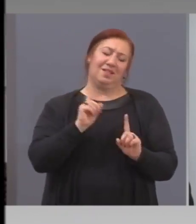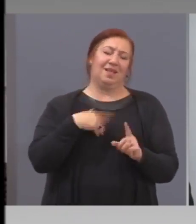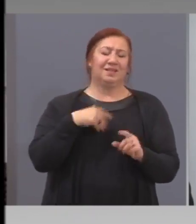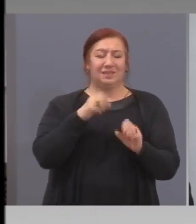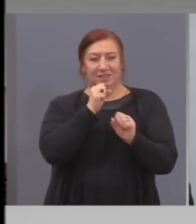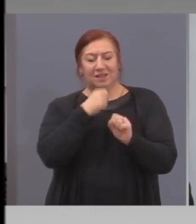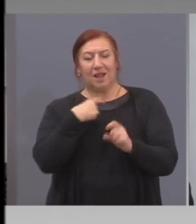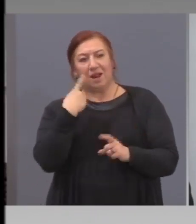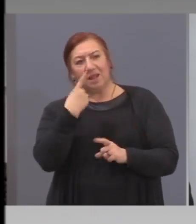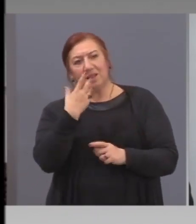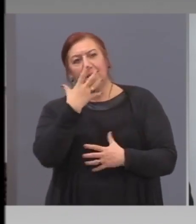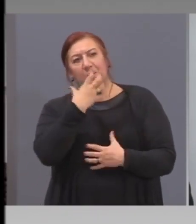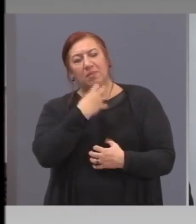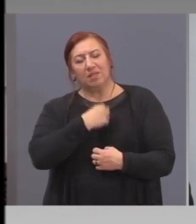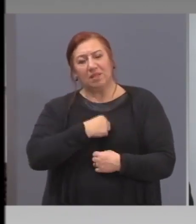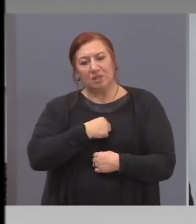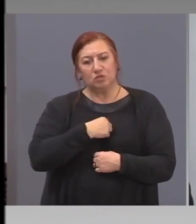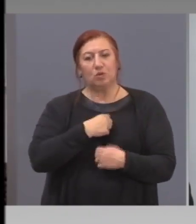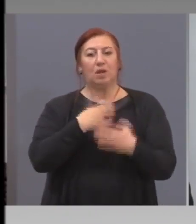маската. Благодаря много.